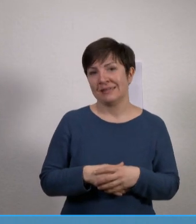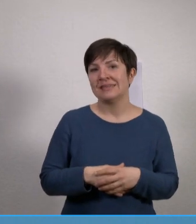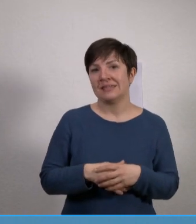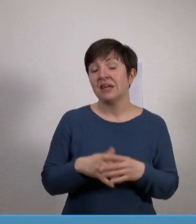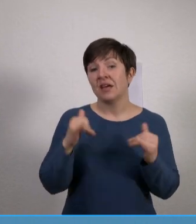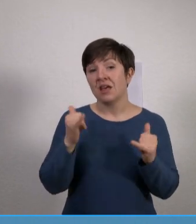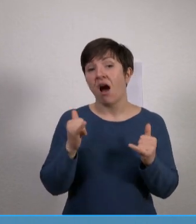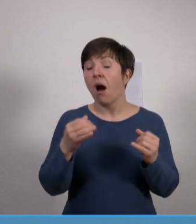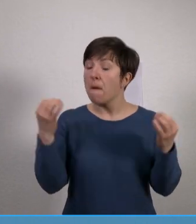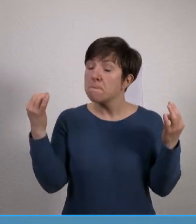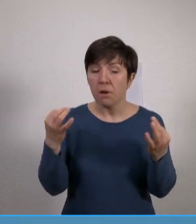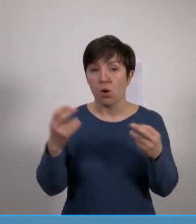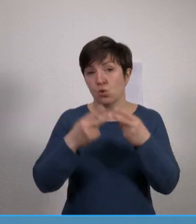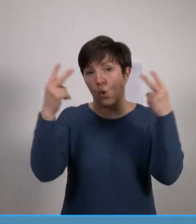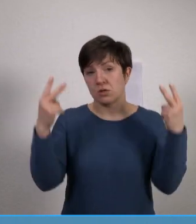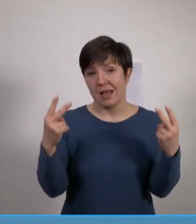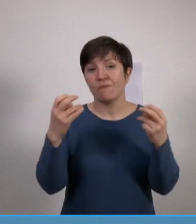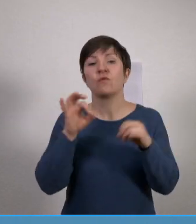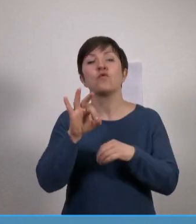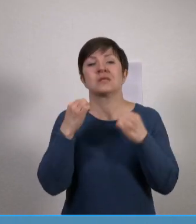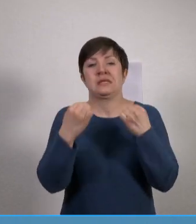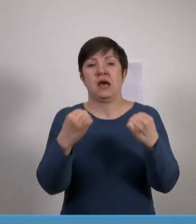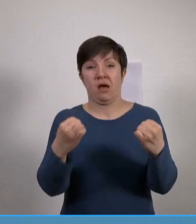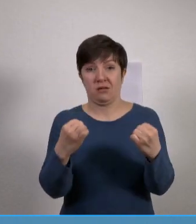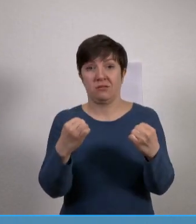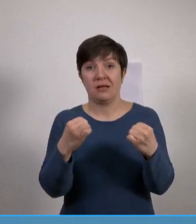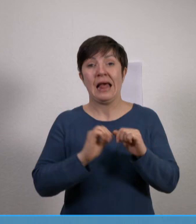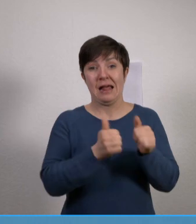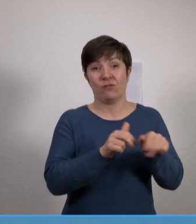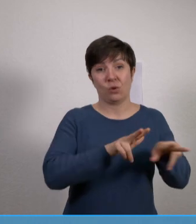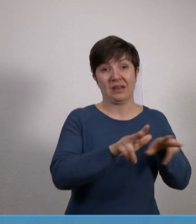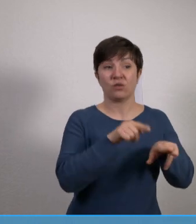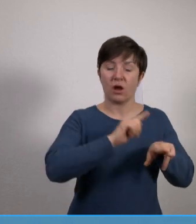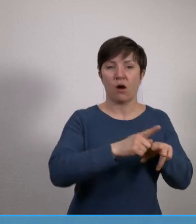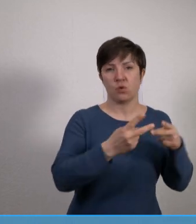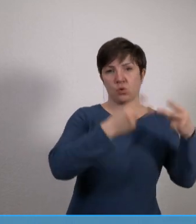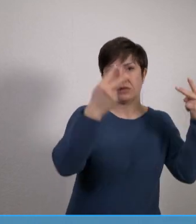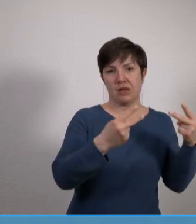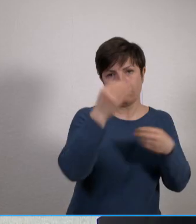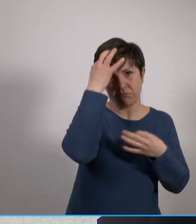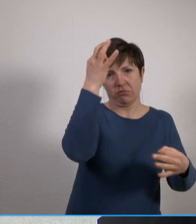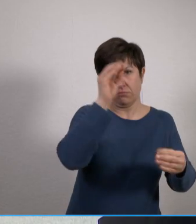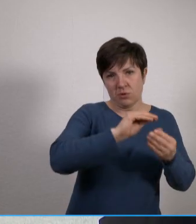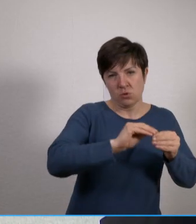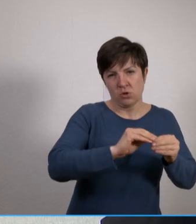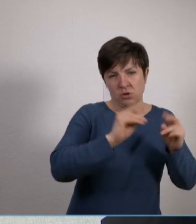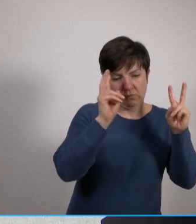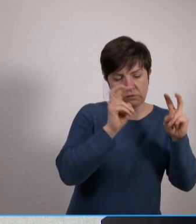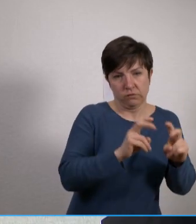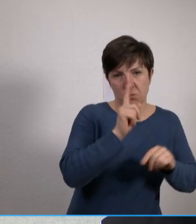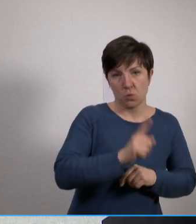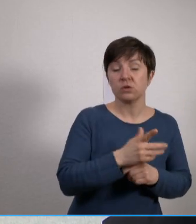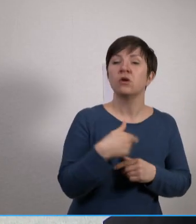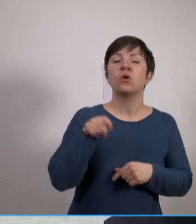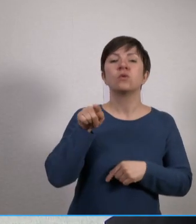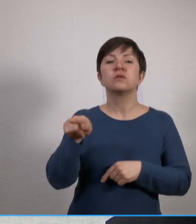Sicherheitskonzept gefahren, auch seitens der Organisation. Es ist eine internationale Assessment-Organisation beauftragt